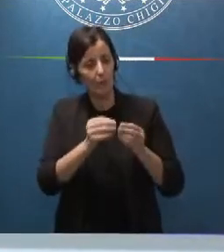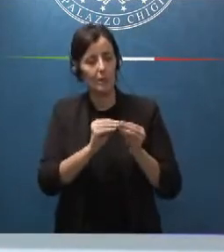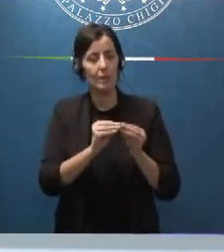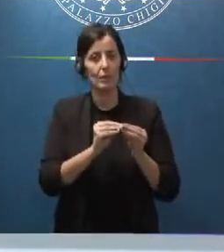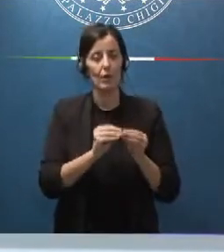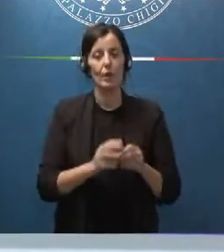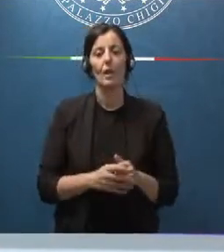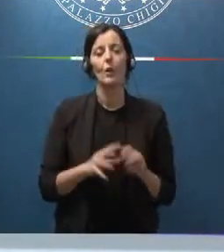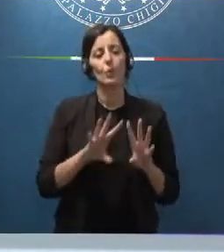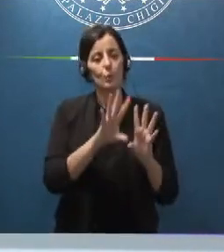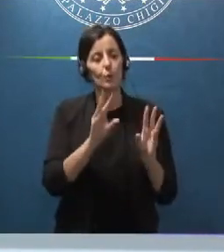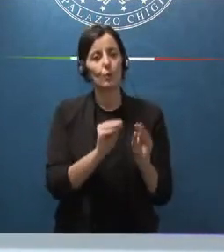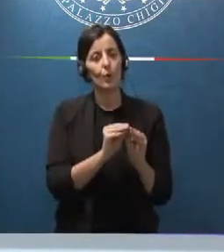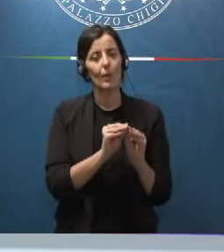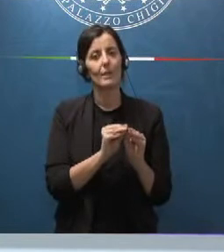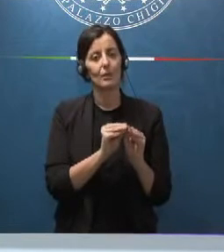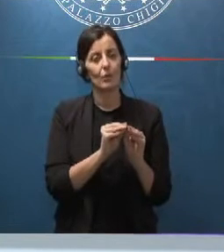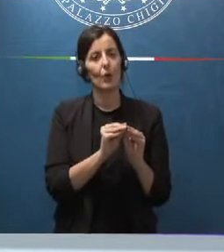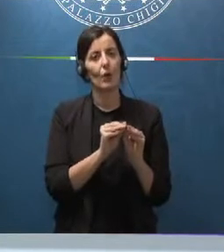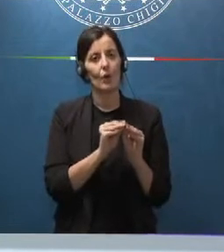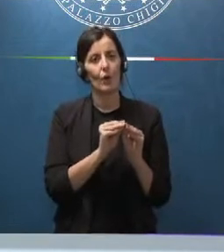tutto questo è